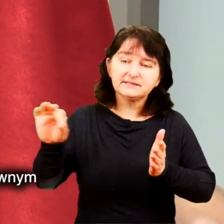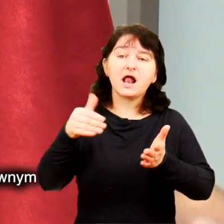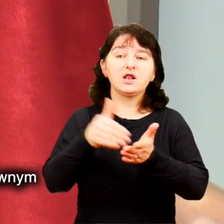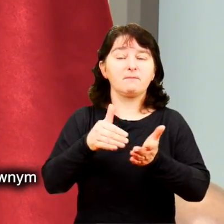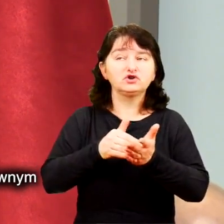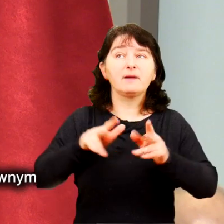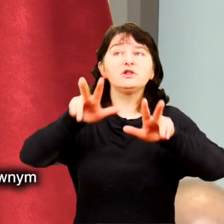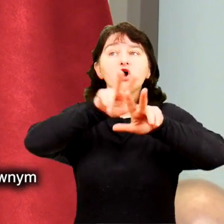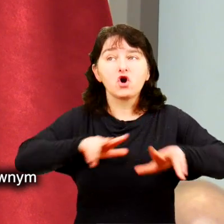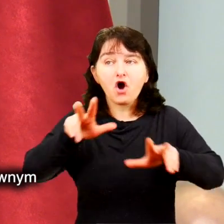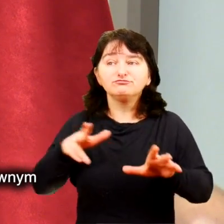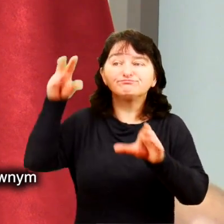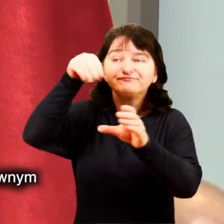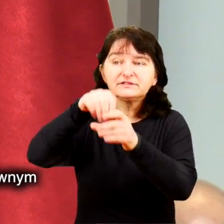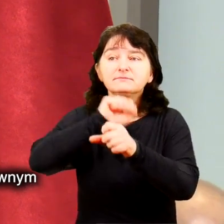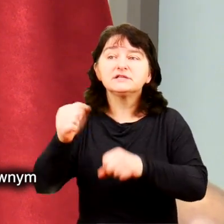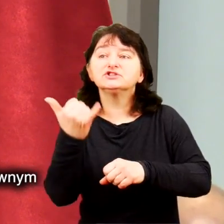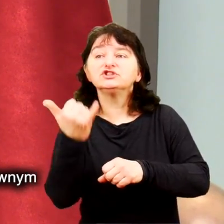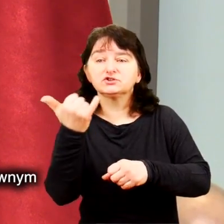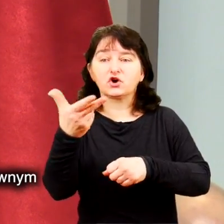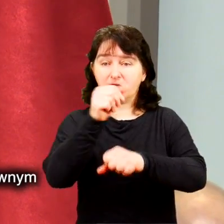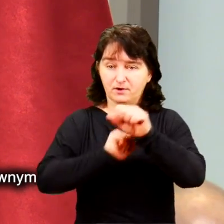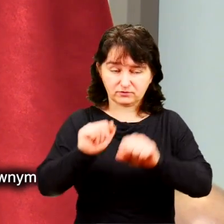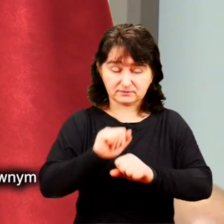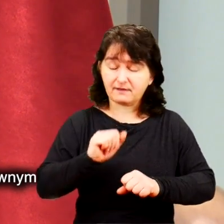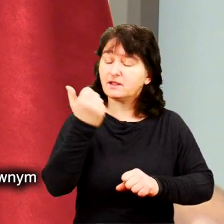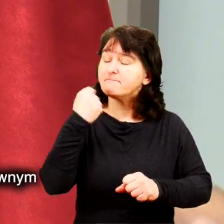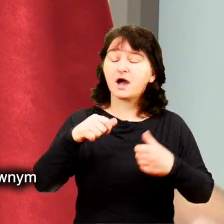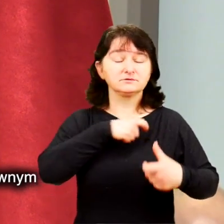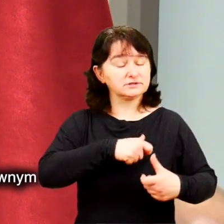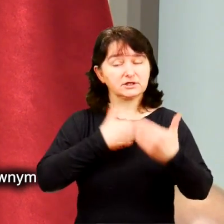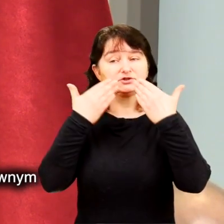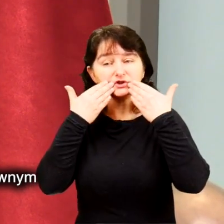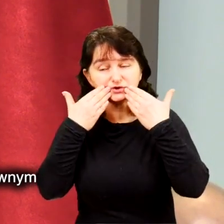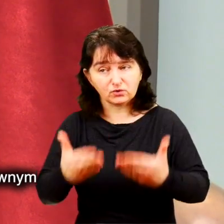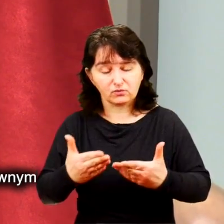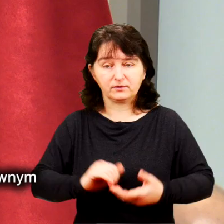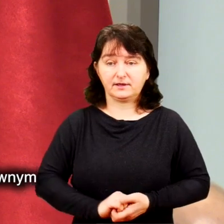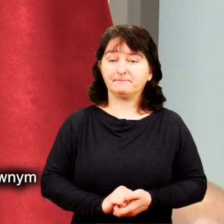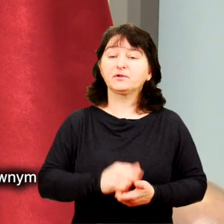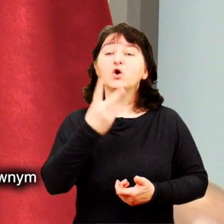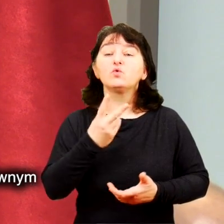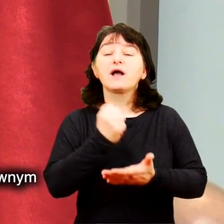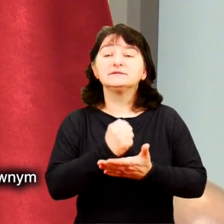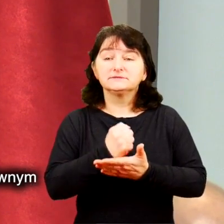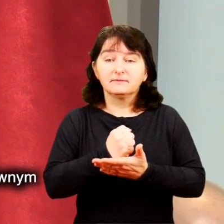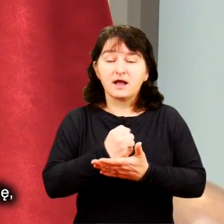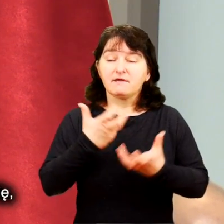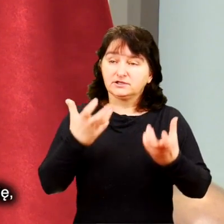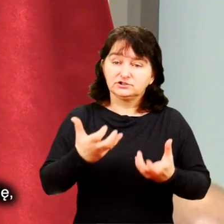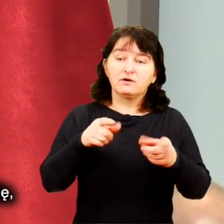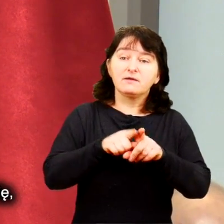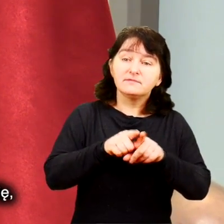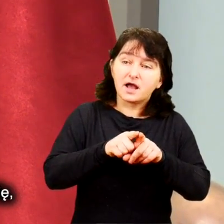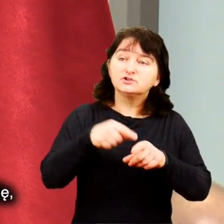specjalne potrzeby rodzin z dzieckiem niepełnosprawnym. I za to chciałem bardzo mocno podziękować i to bardzo mocno podkreślić.